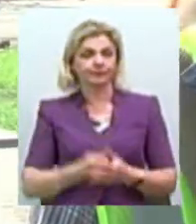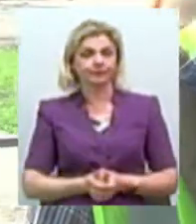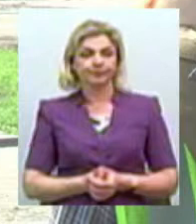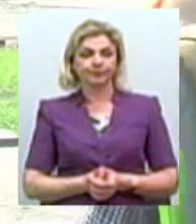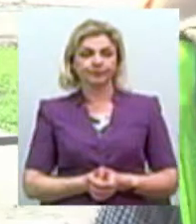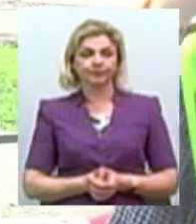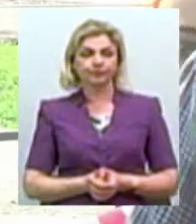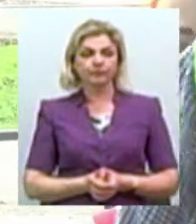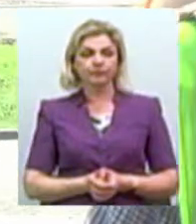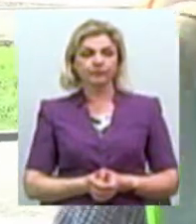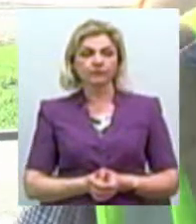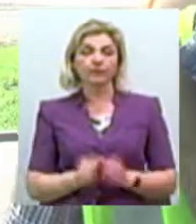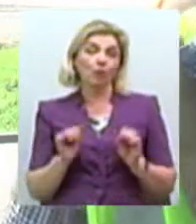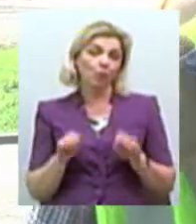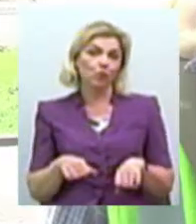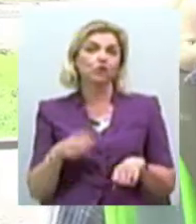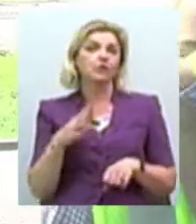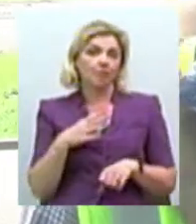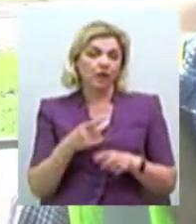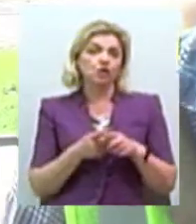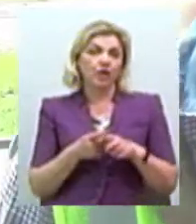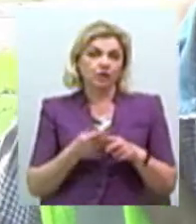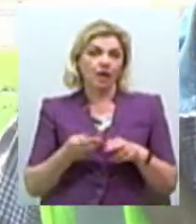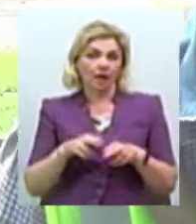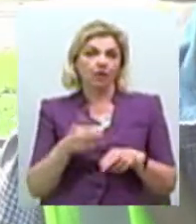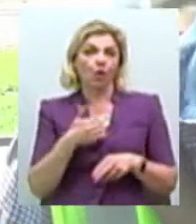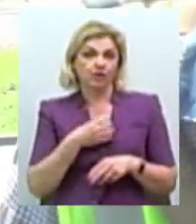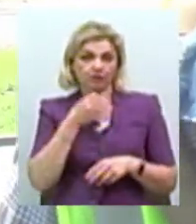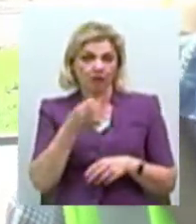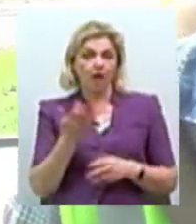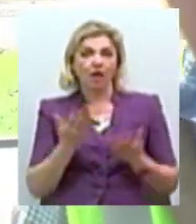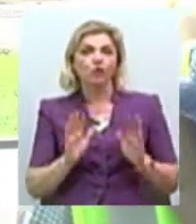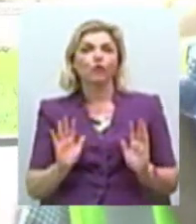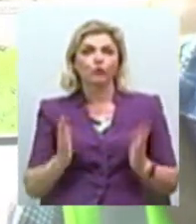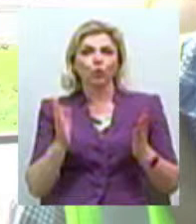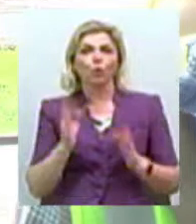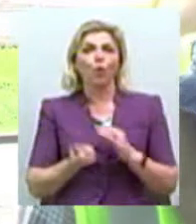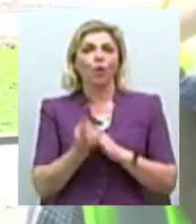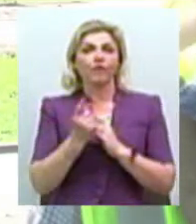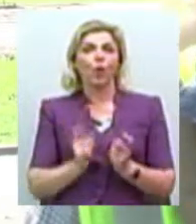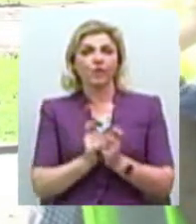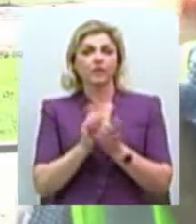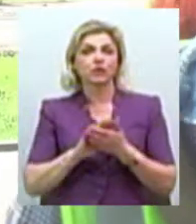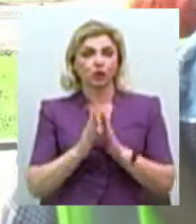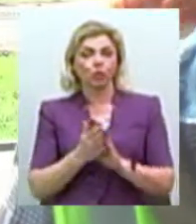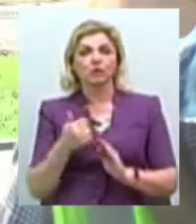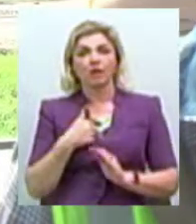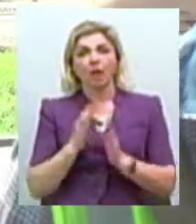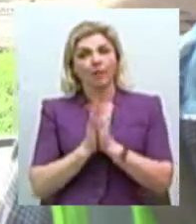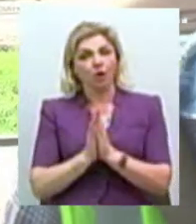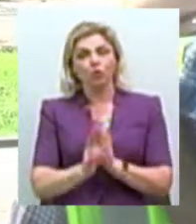Ні, може, частично це хотів сказати. Якщо вдруг будуть визначати якісь конфліктні ситуації, я прошу ніяких